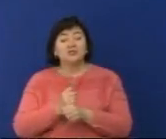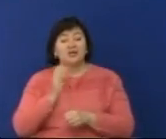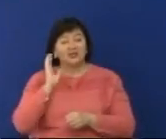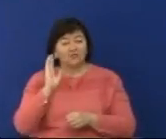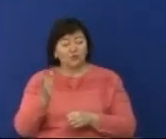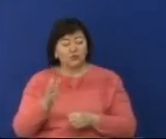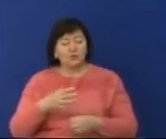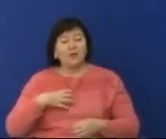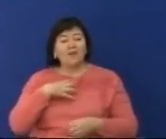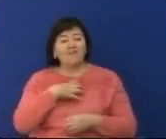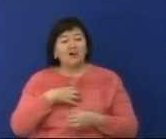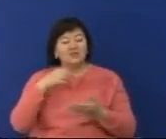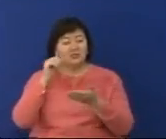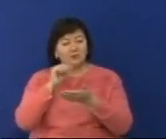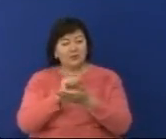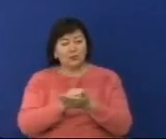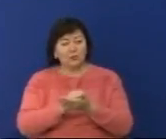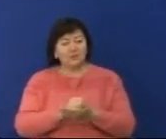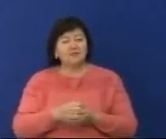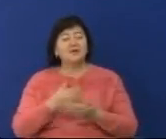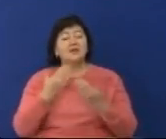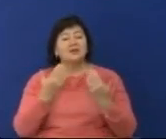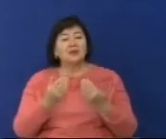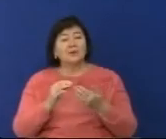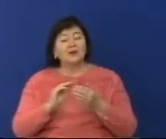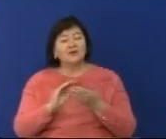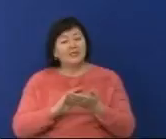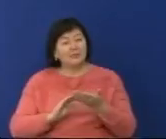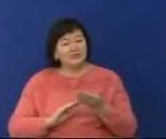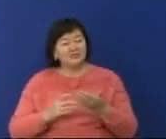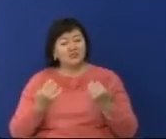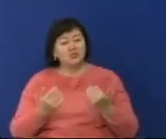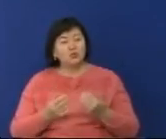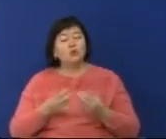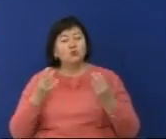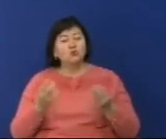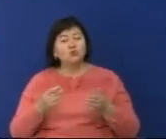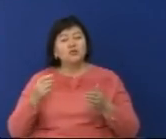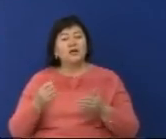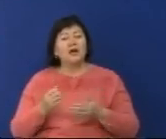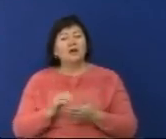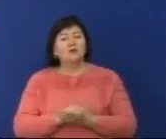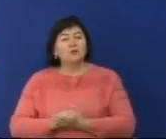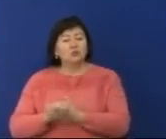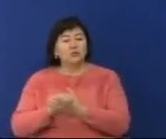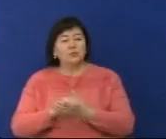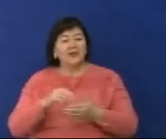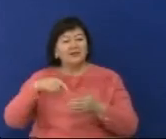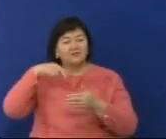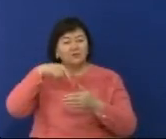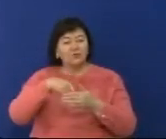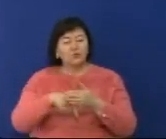құжатта, мемлекетпен қоғам арасында сындарлы диалық құру арқылы еліміздің тұрақтылығын нұғайтуға және өсі бөркендеуіне